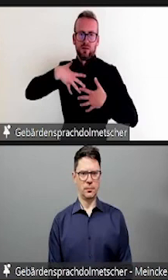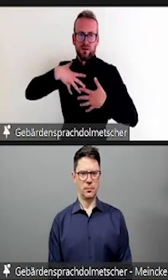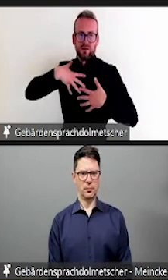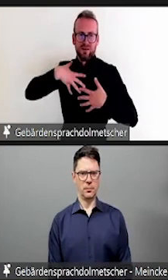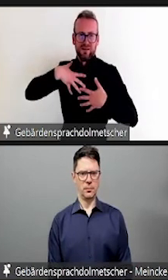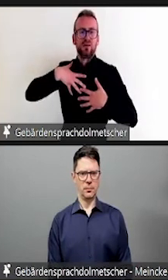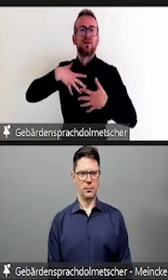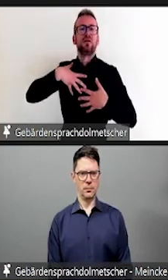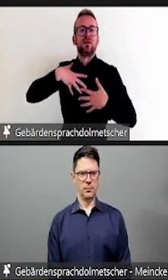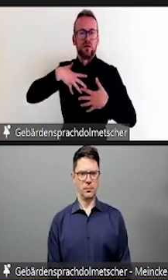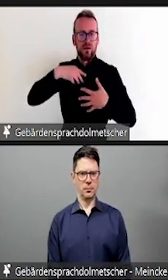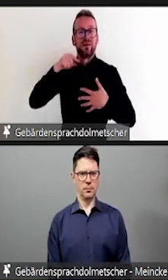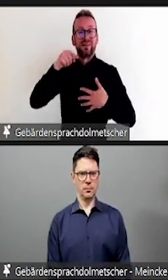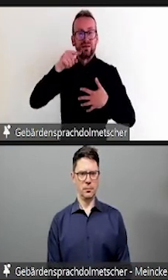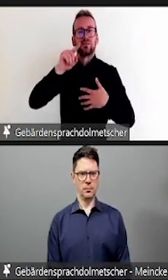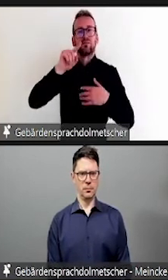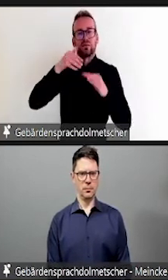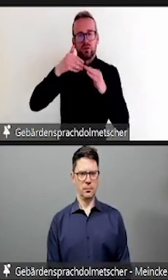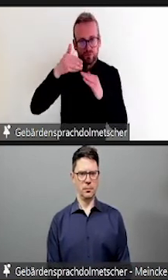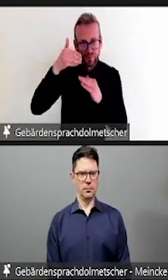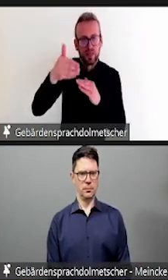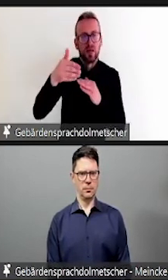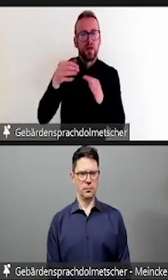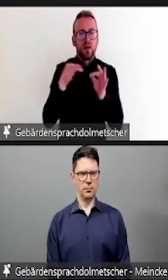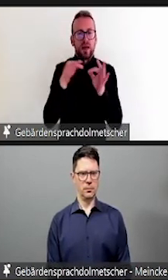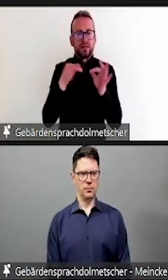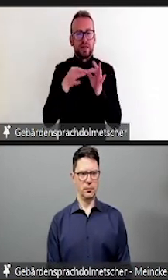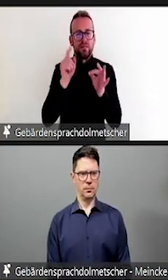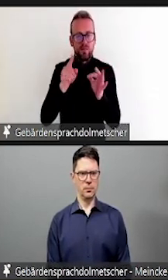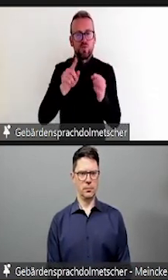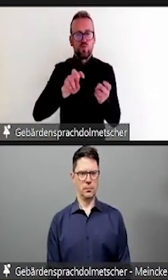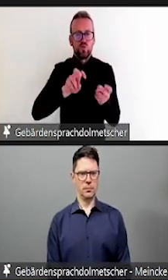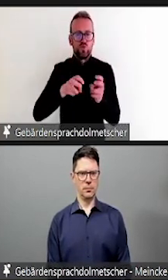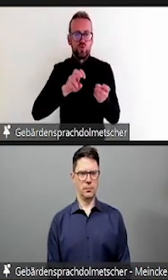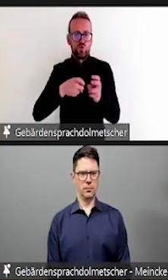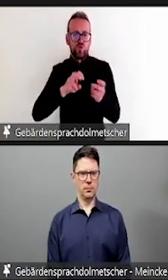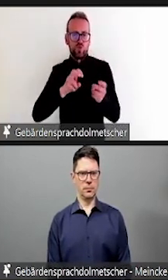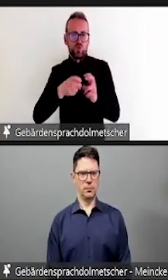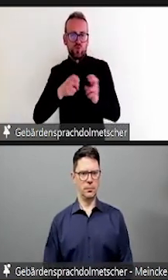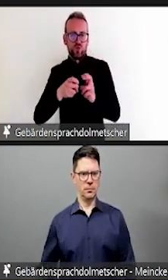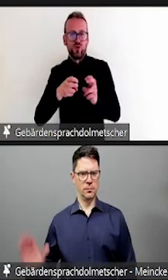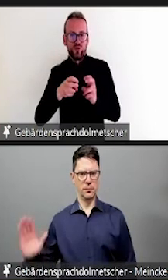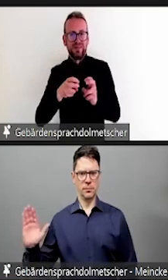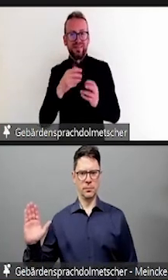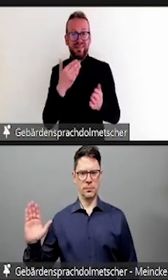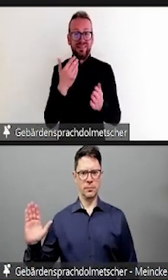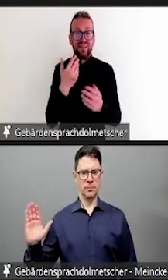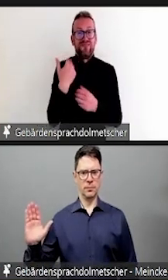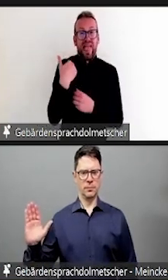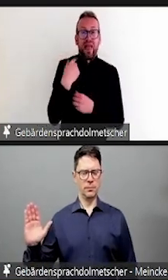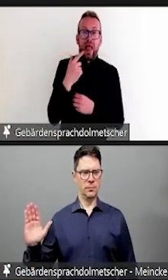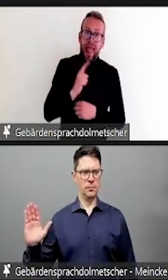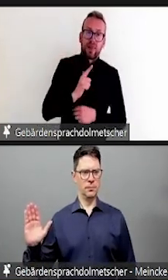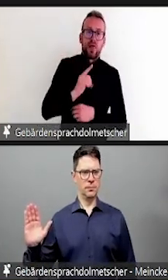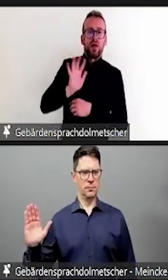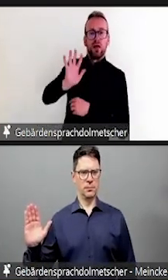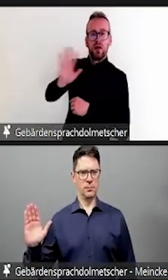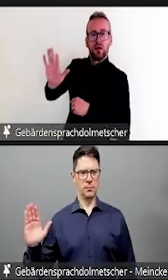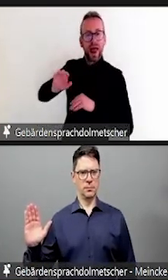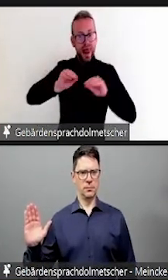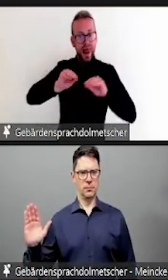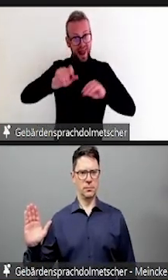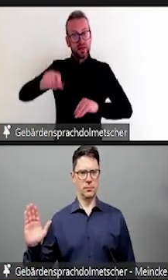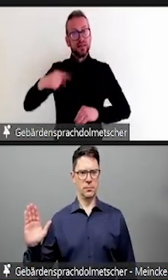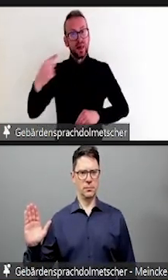Genau, dann kommen wir jetzt zu dem Konzept der Barrierefreiheit, beziehungsweise auch zu der Thematik, wie können wir von vornherein die Prüfungen anders